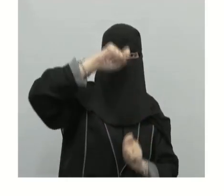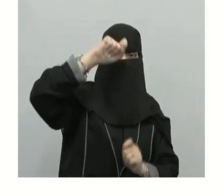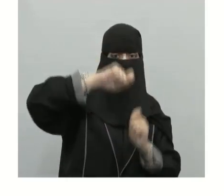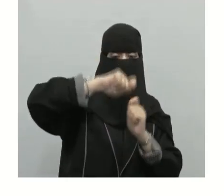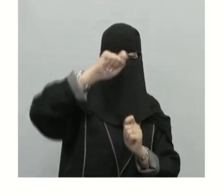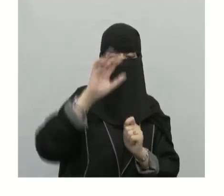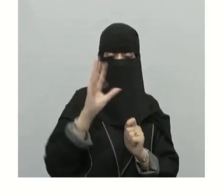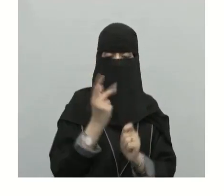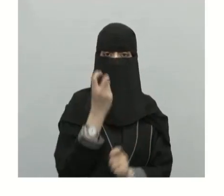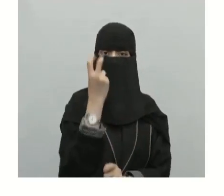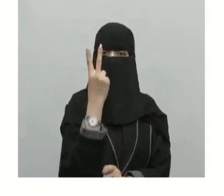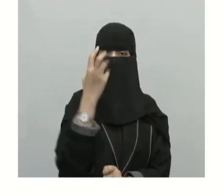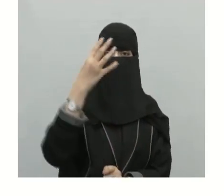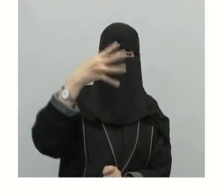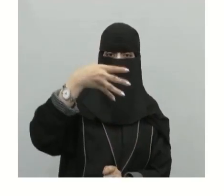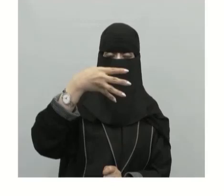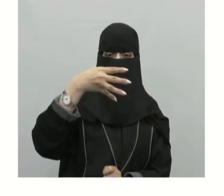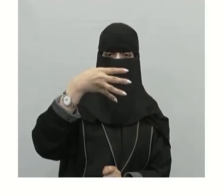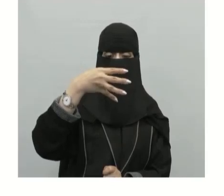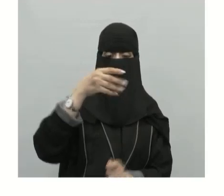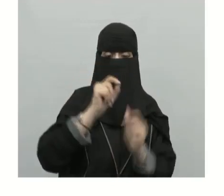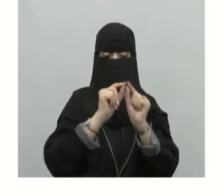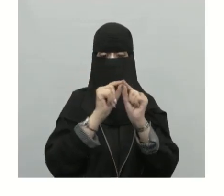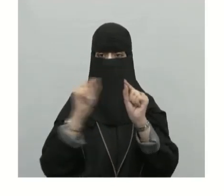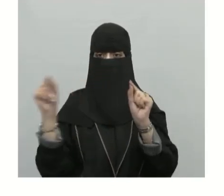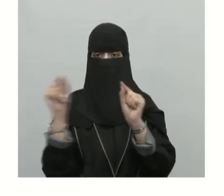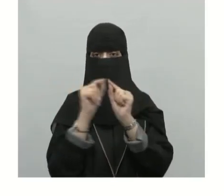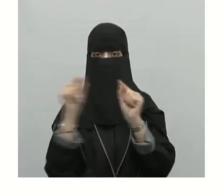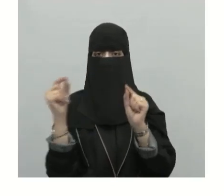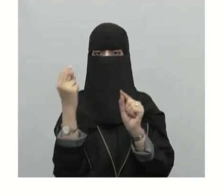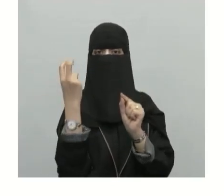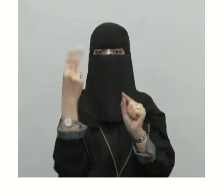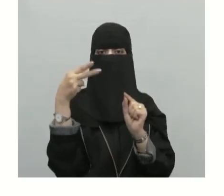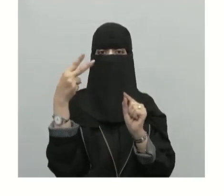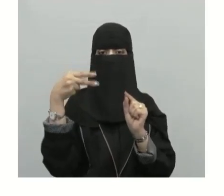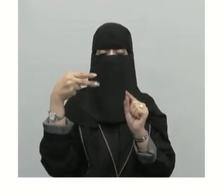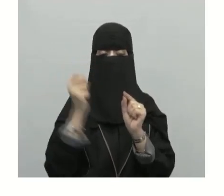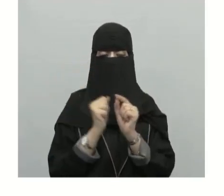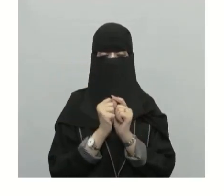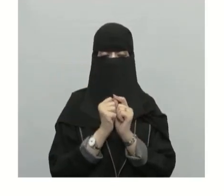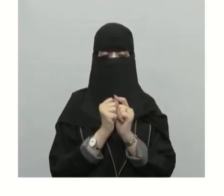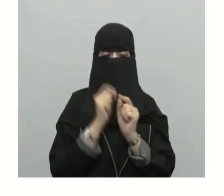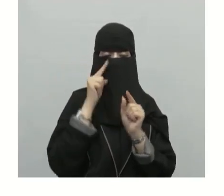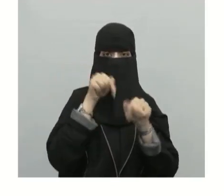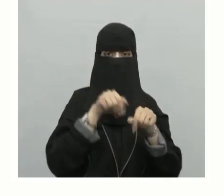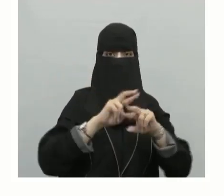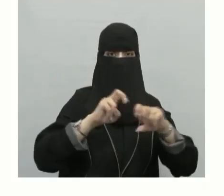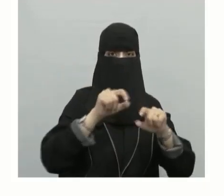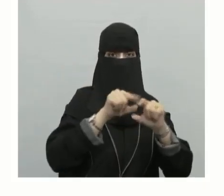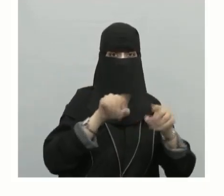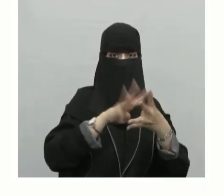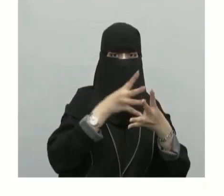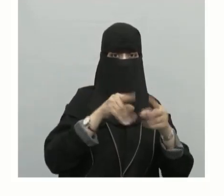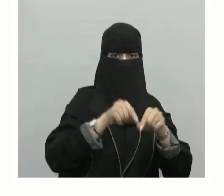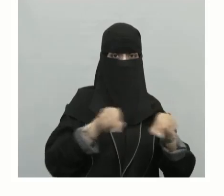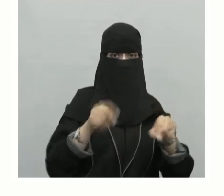للسؤال الثاني أو للطلب الثاني خط طول اثنين واربعين اثنين واربعين